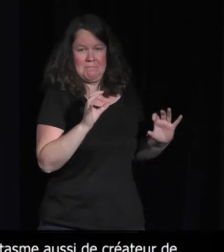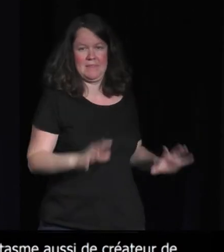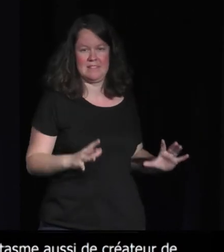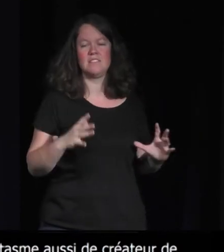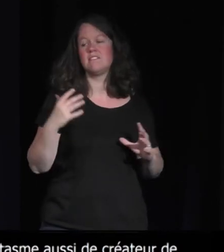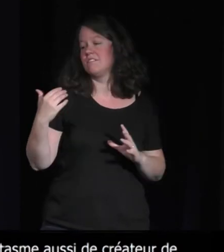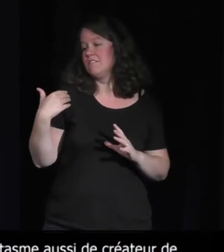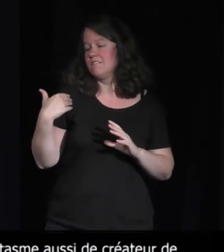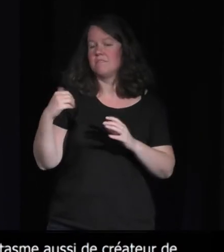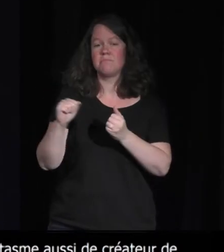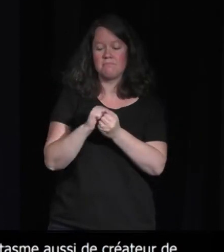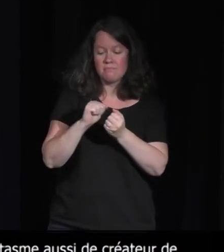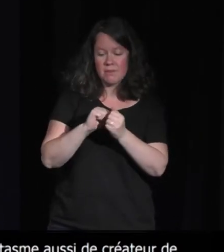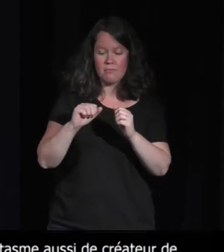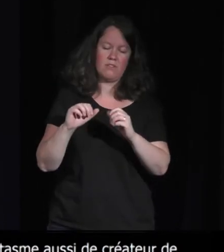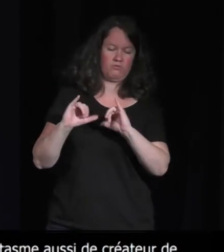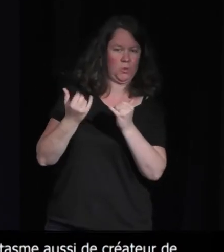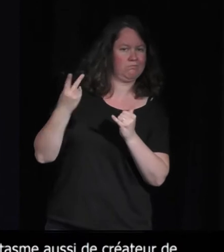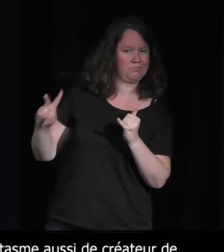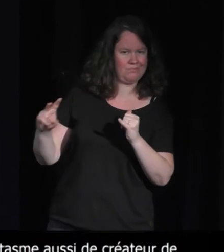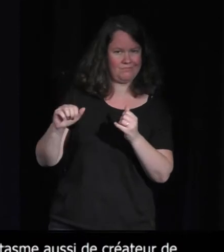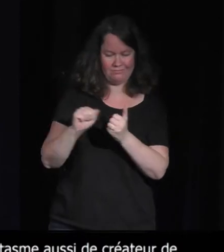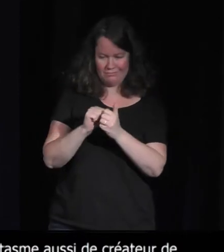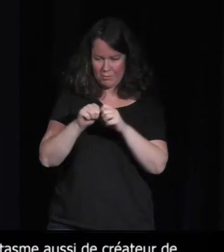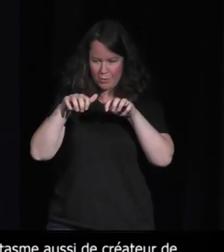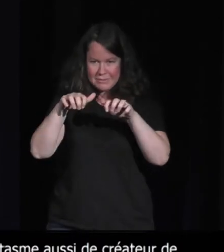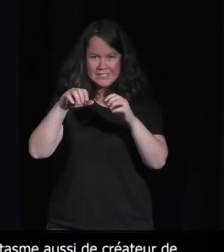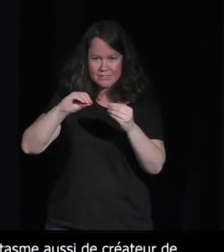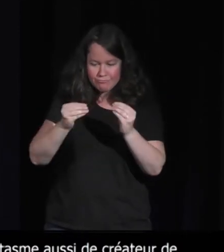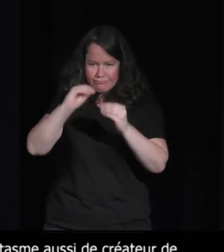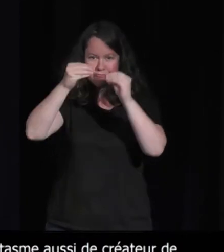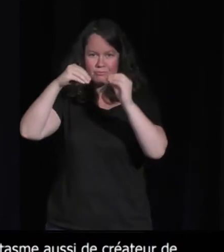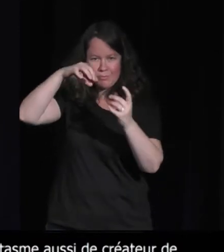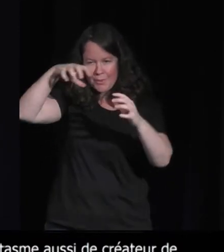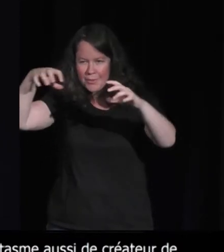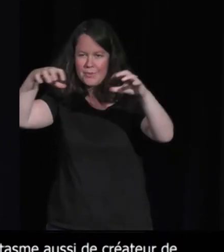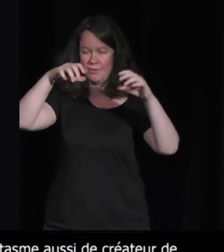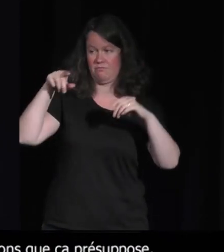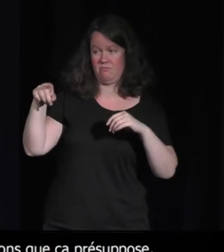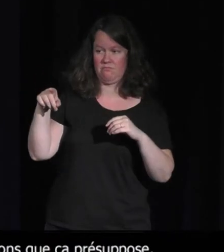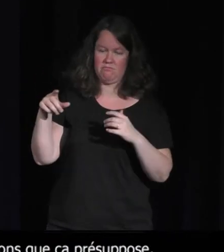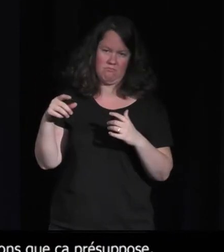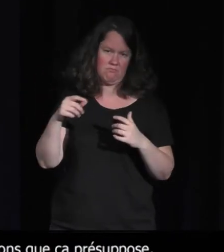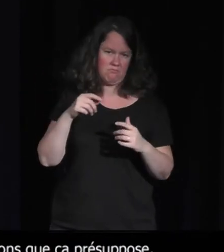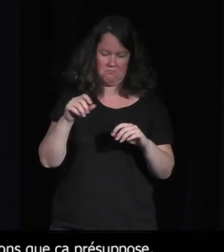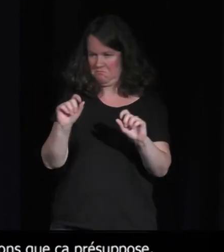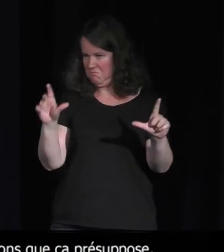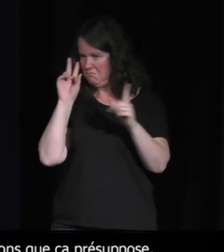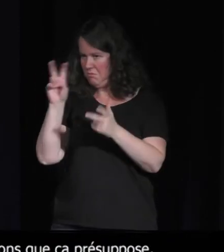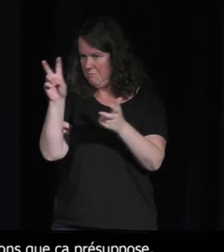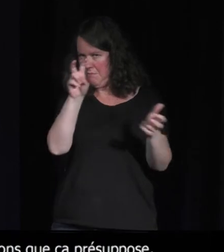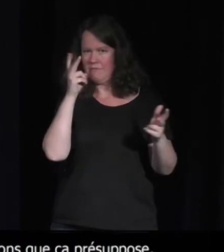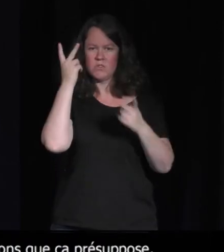simplifiées, mais qui étaient aussi en termes de gameplay importantes, parce qu'il va falloir que ce soit visuel, que le joueur reconnaisse tout de suite. Mais ça doit être,